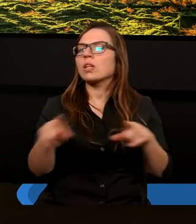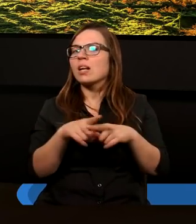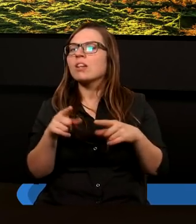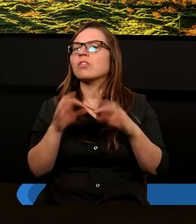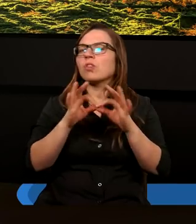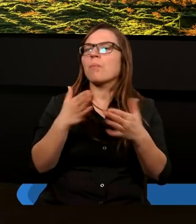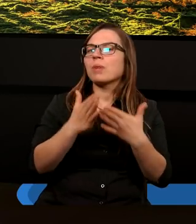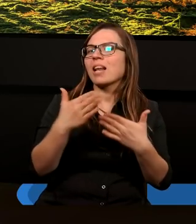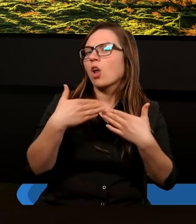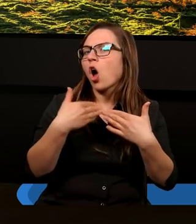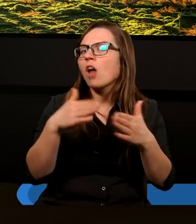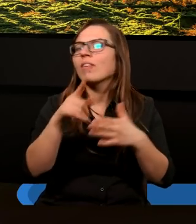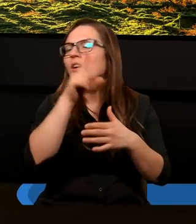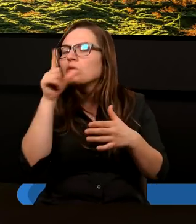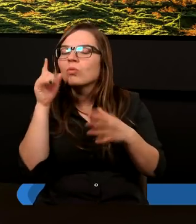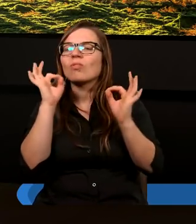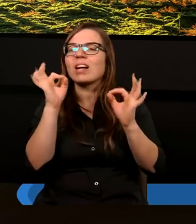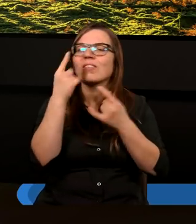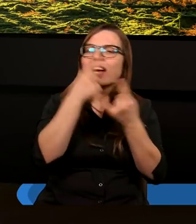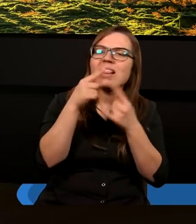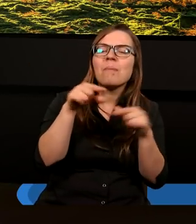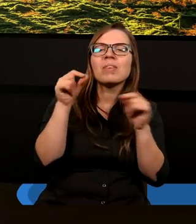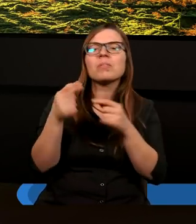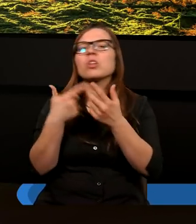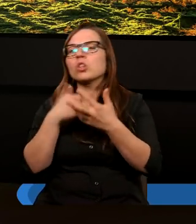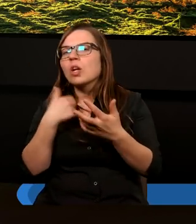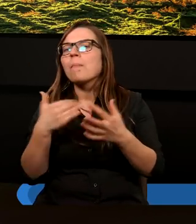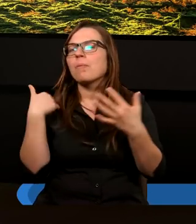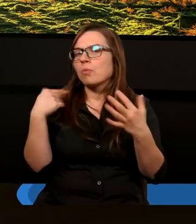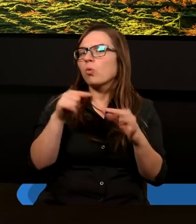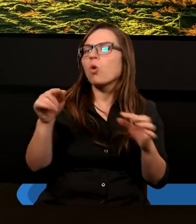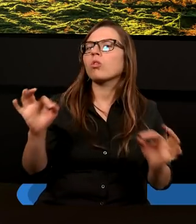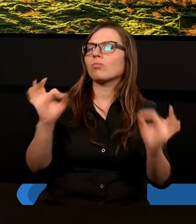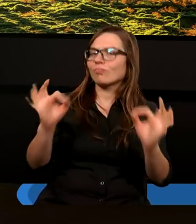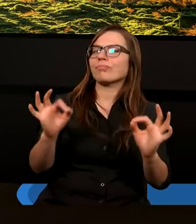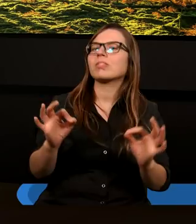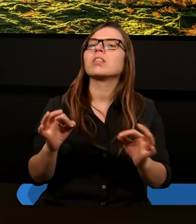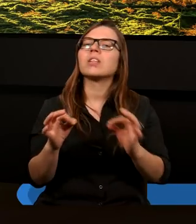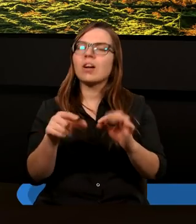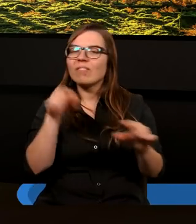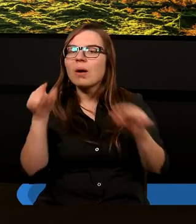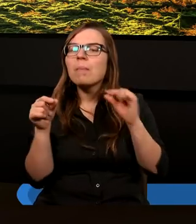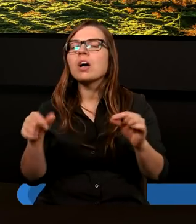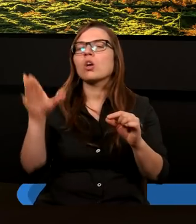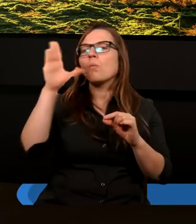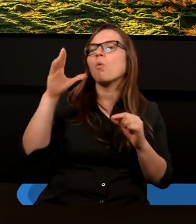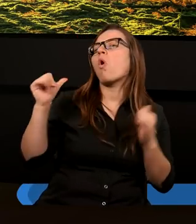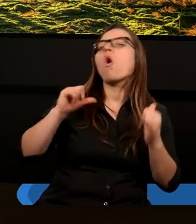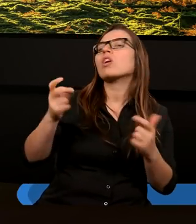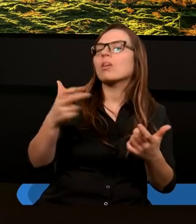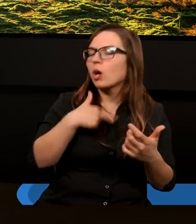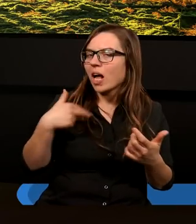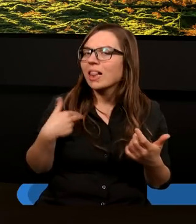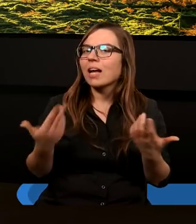otwartość na właściwą interpretację Słowa Bożego, tak żeby ono było oparte na tym, czego Bóg od nas oczekuje.